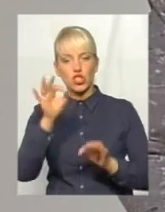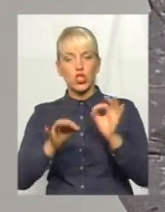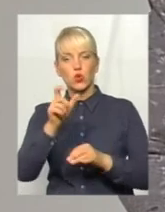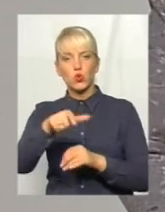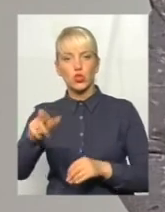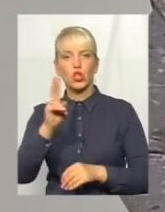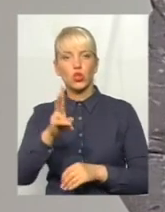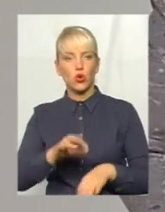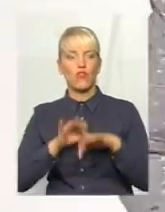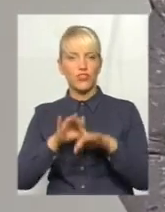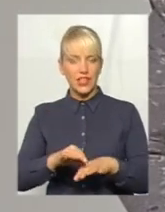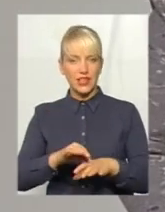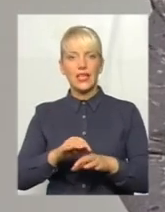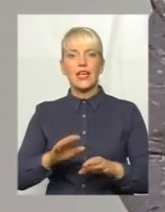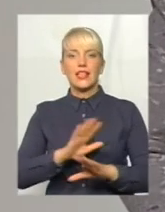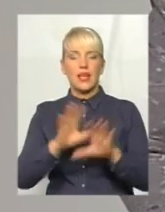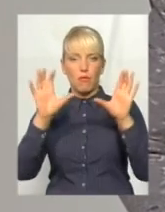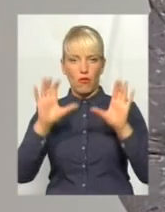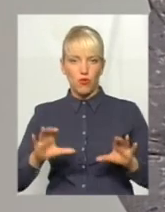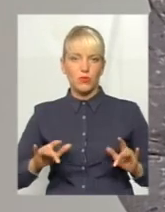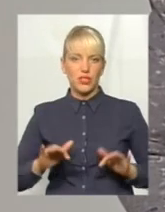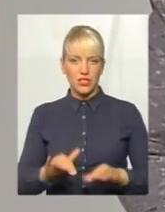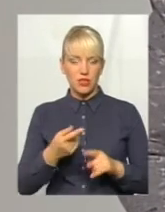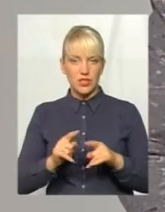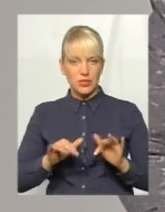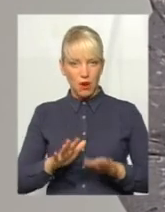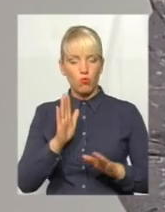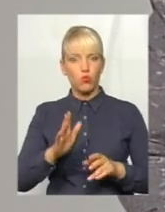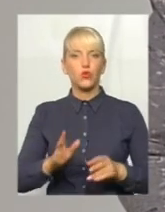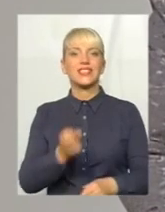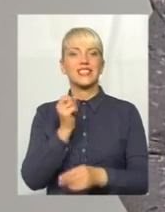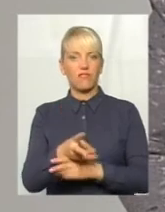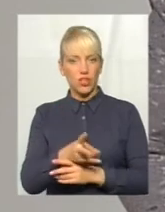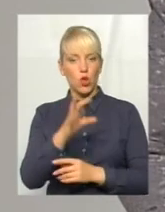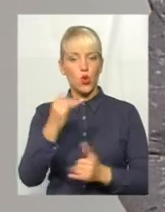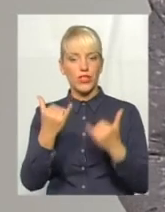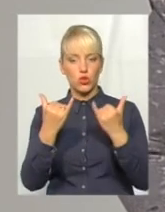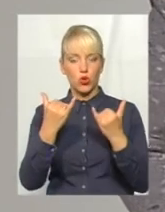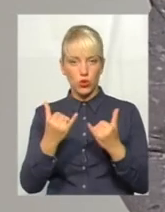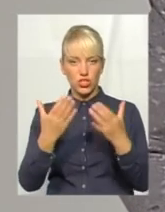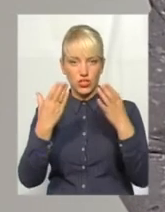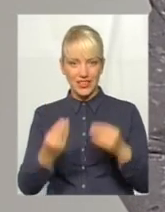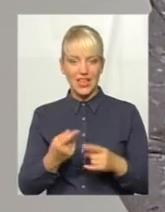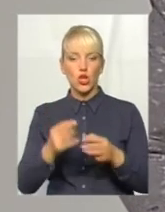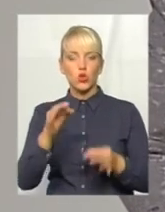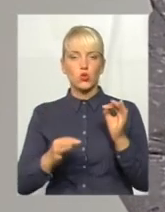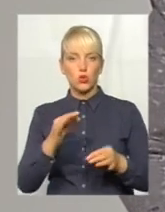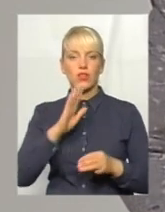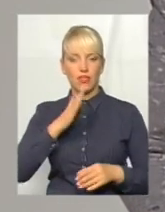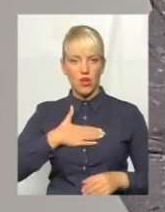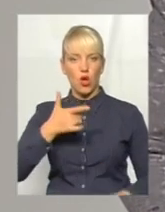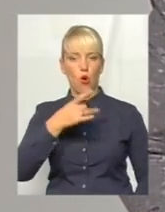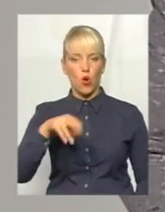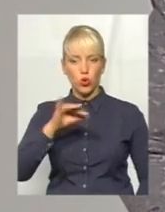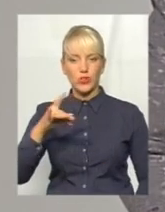вели неправомірні дії в справах, будуть звільнені. Але на сьогоднішній день суддя, оця наша Городоцькою районну суду